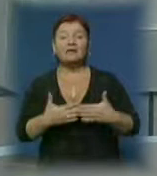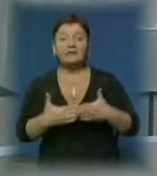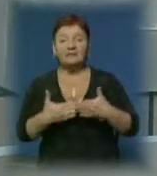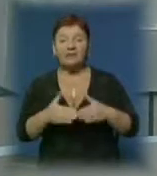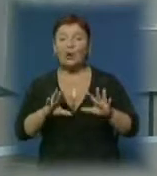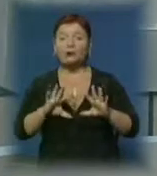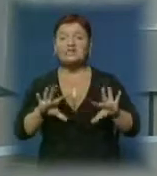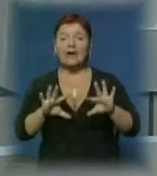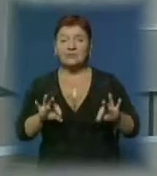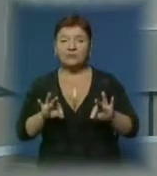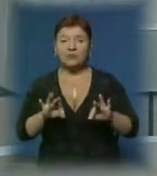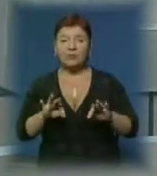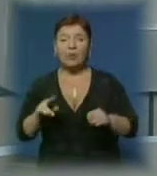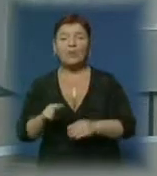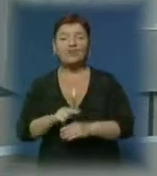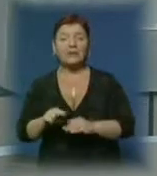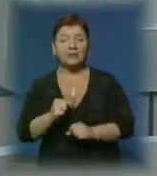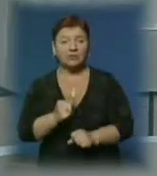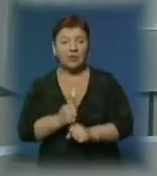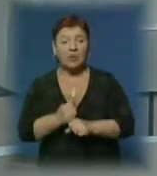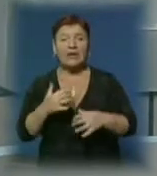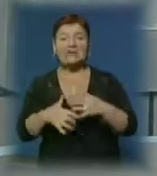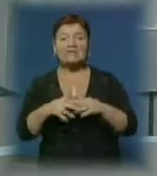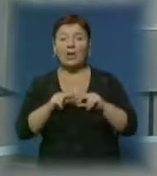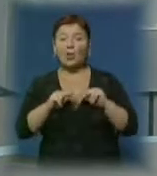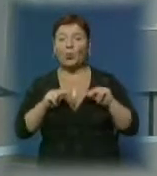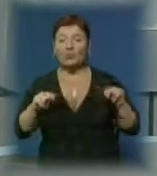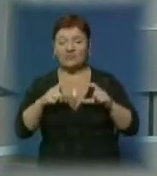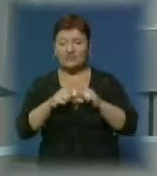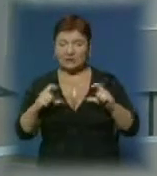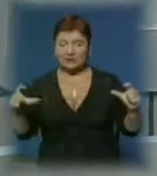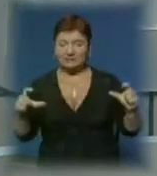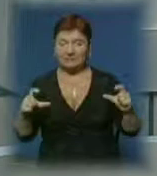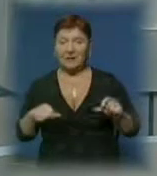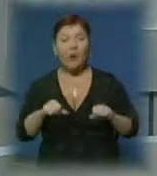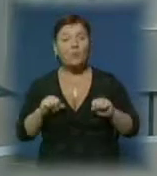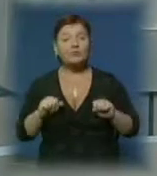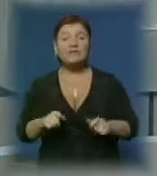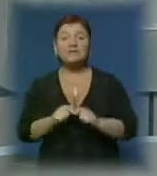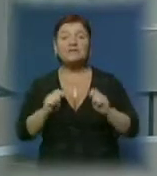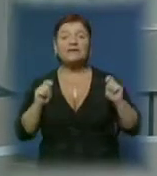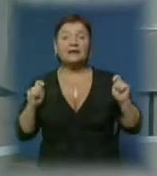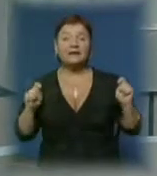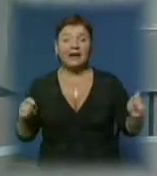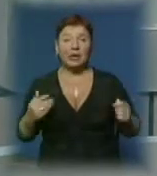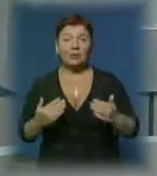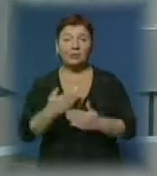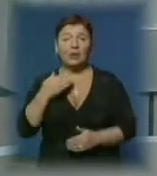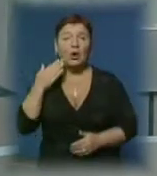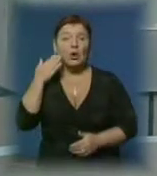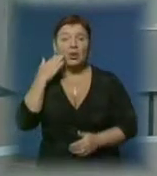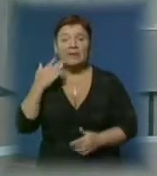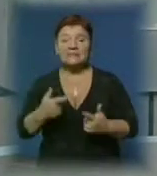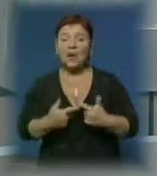роз'яснювальну та профілактичну роботу серед учнів шкіл. Можливість відкриття нових українсько-румунських